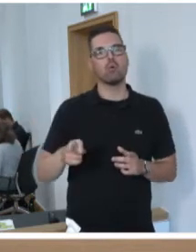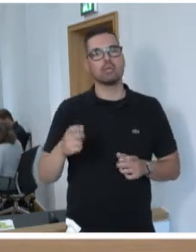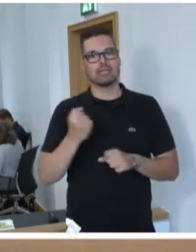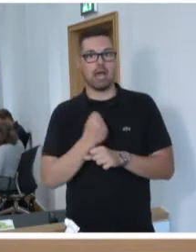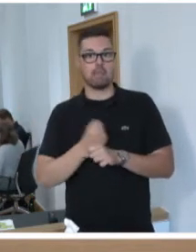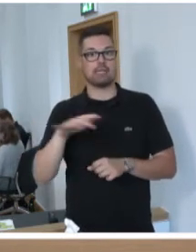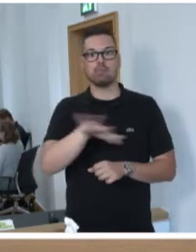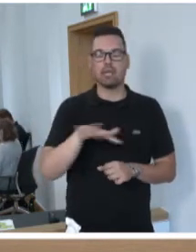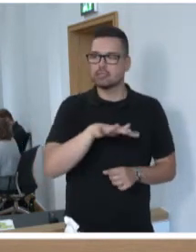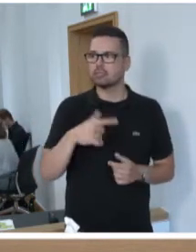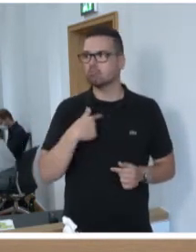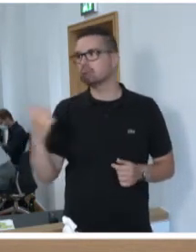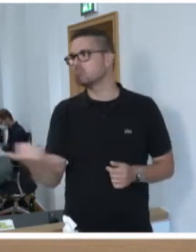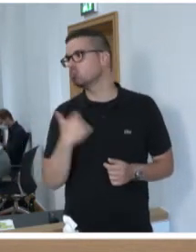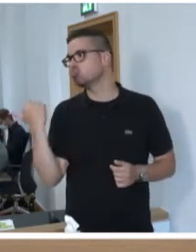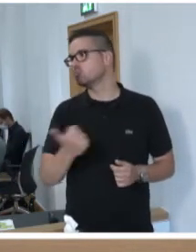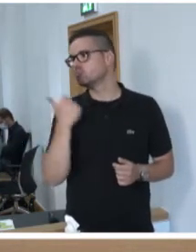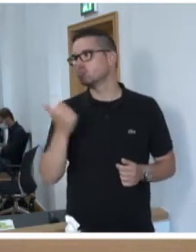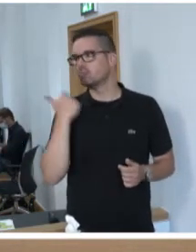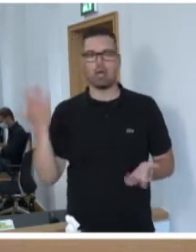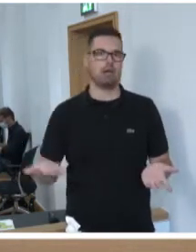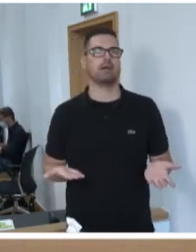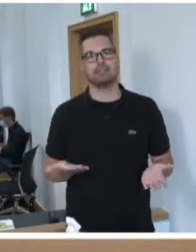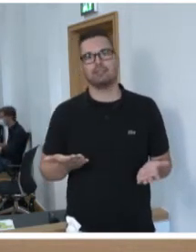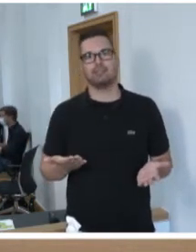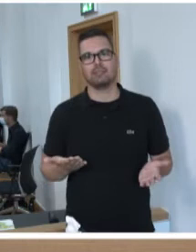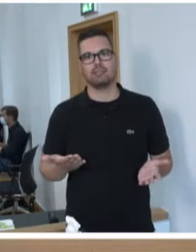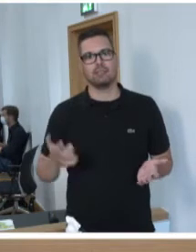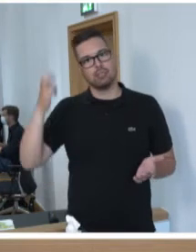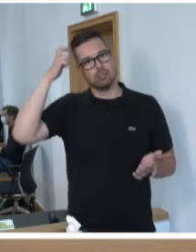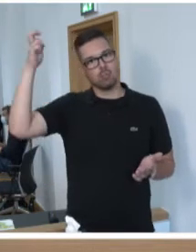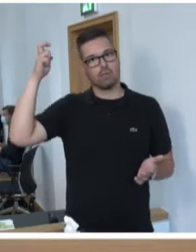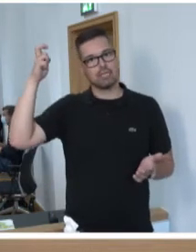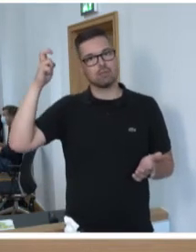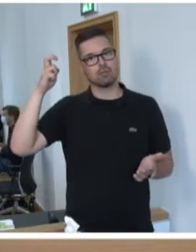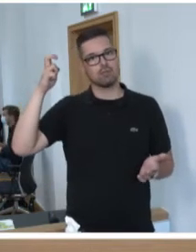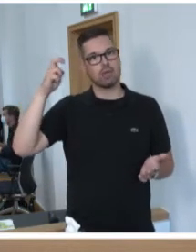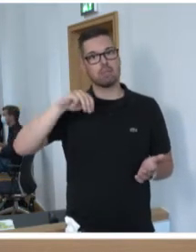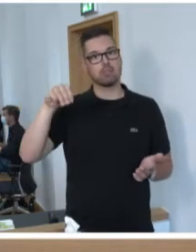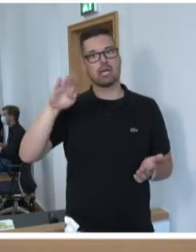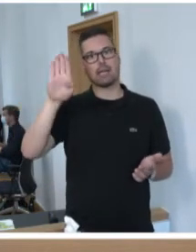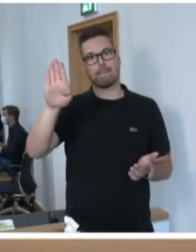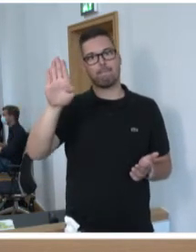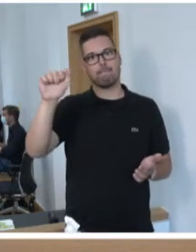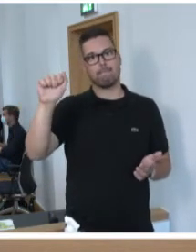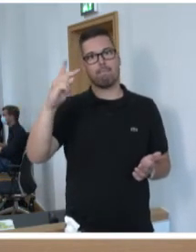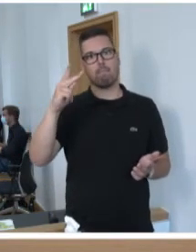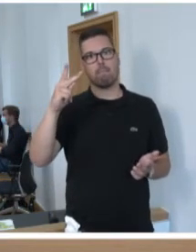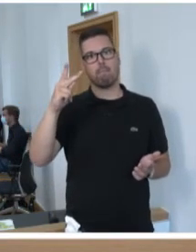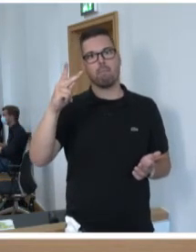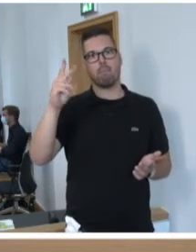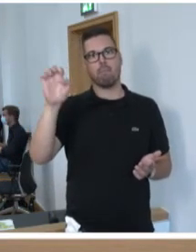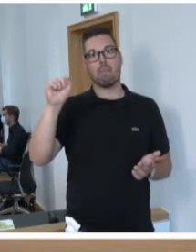Land. Sie haben, Frau Ministerpräsidentin, völlig zu Recht, Professor Michael Backes gedankt, der ja unglaublich